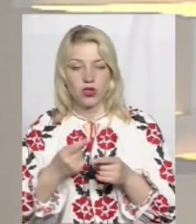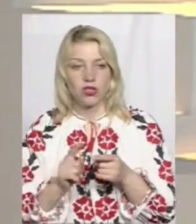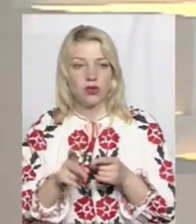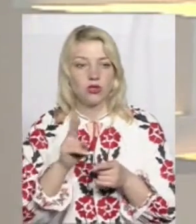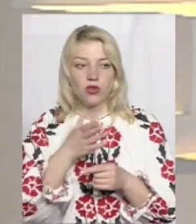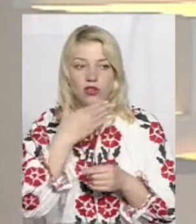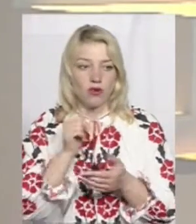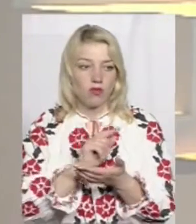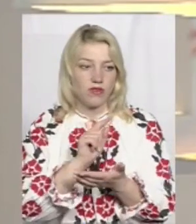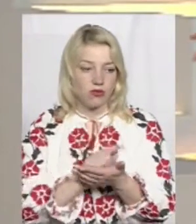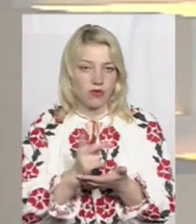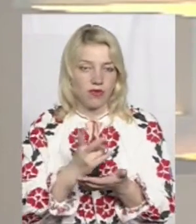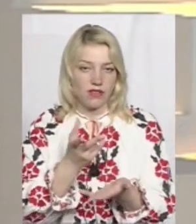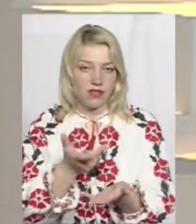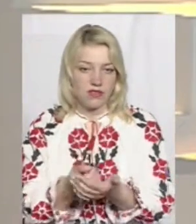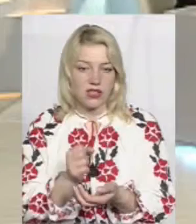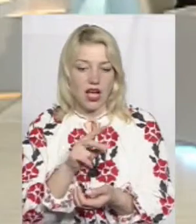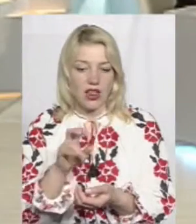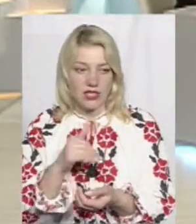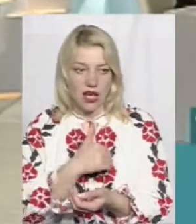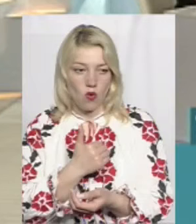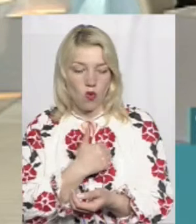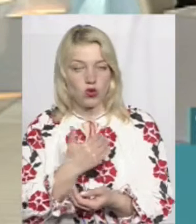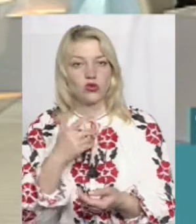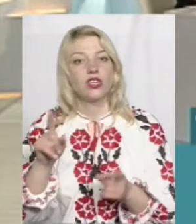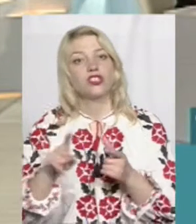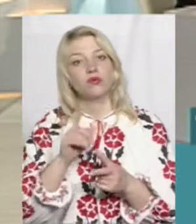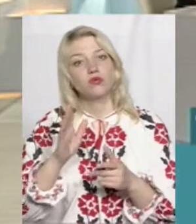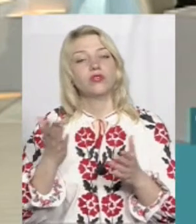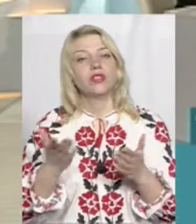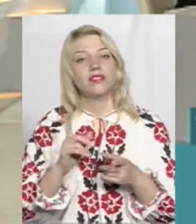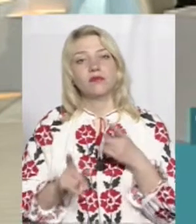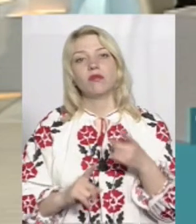хто не обов'язково мав вакцинуватися, але захоче. Чи там будуть якісь зміни, чи?